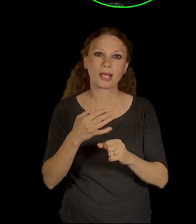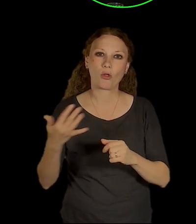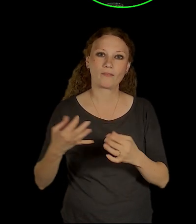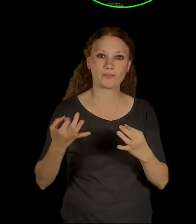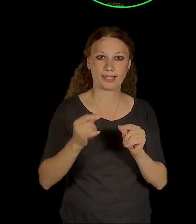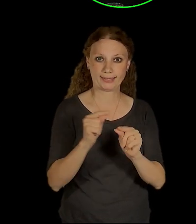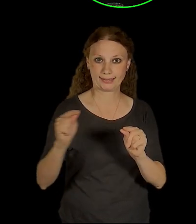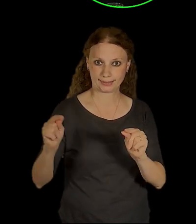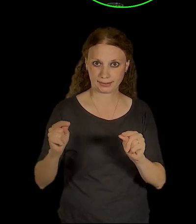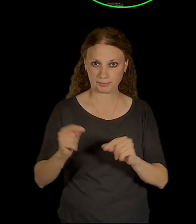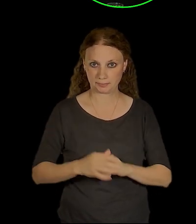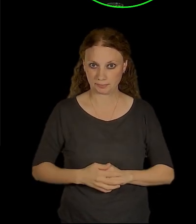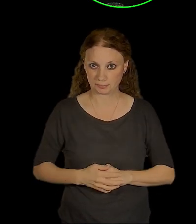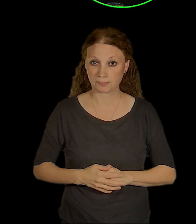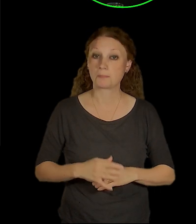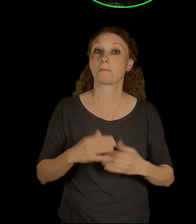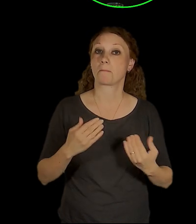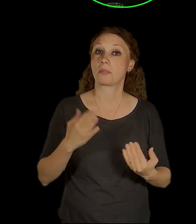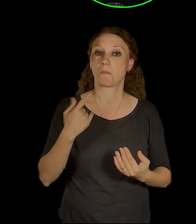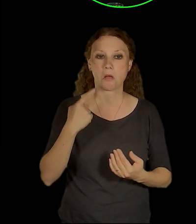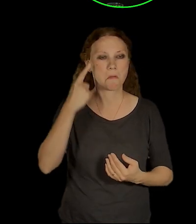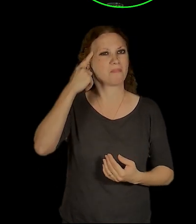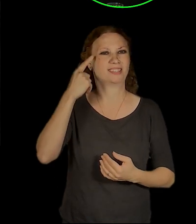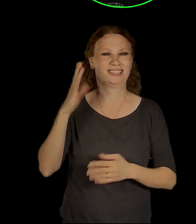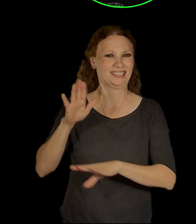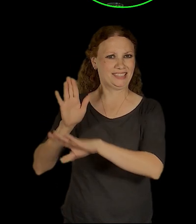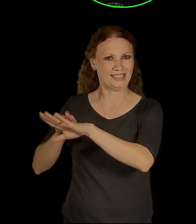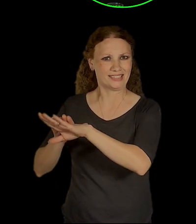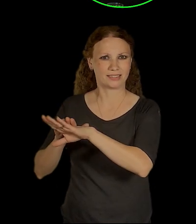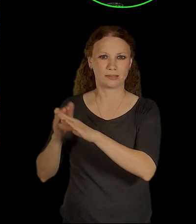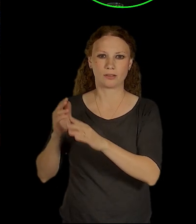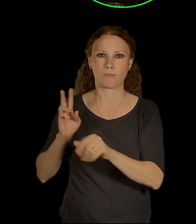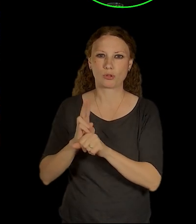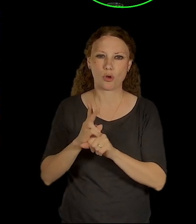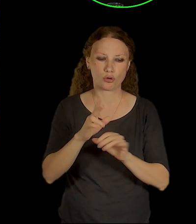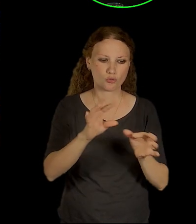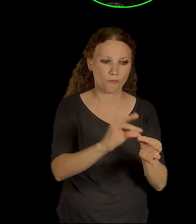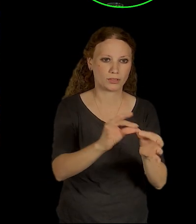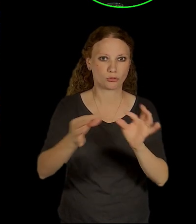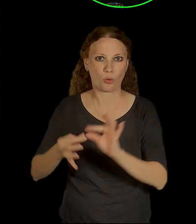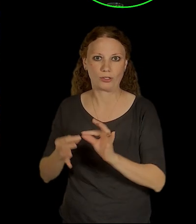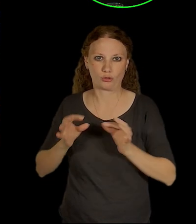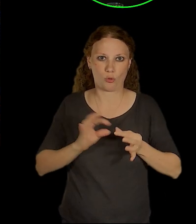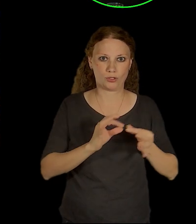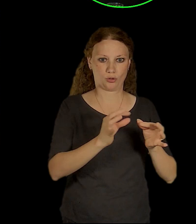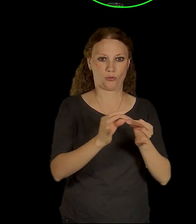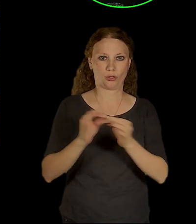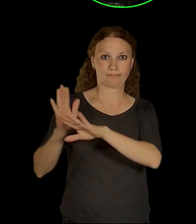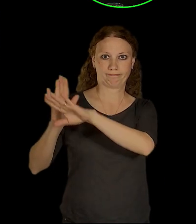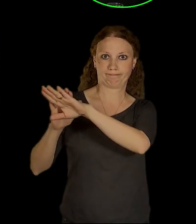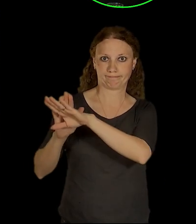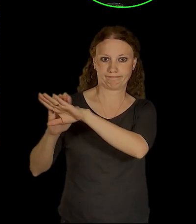dít. A napadlo nás na ty věci upozorněvat a dávat je do souvislostí. A takže vlastně s idej přesunout